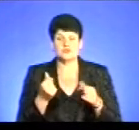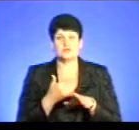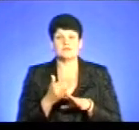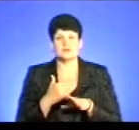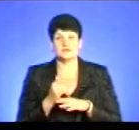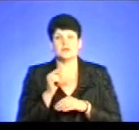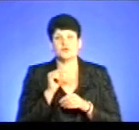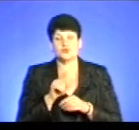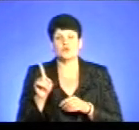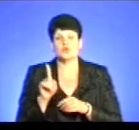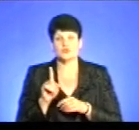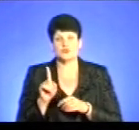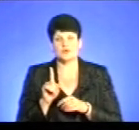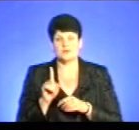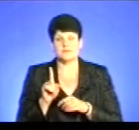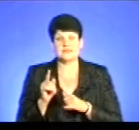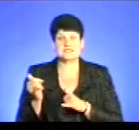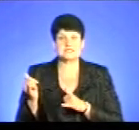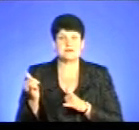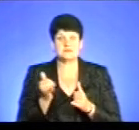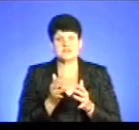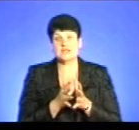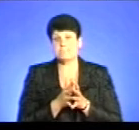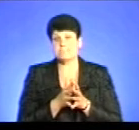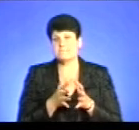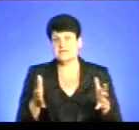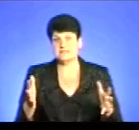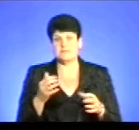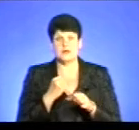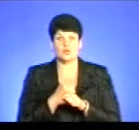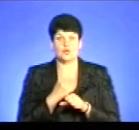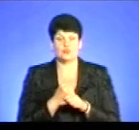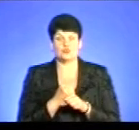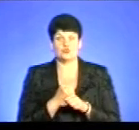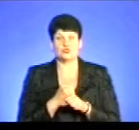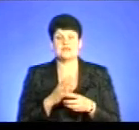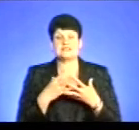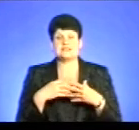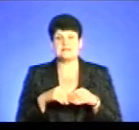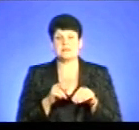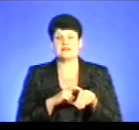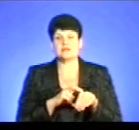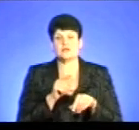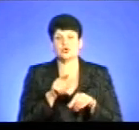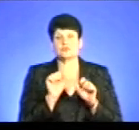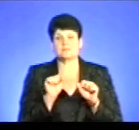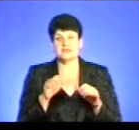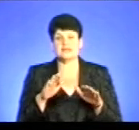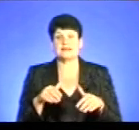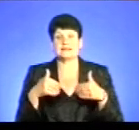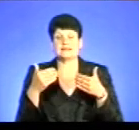для того, щоб забезпечити максимальну роботу сімейного лікаря, для того, щоб він міг надати